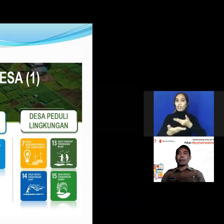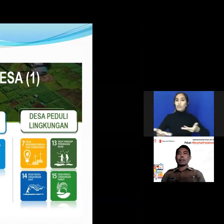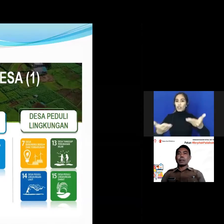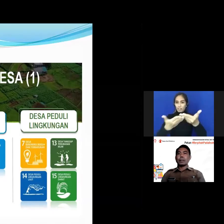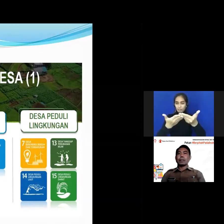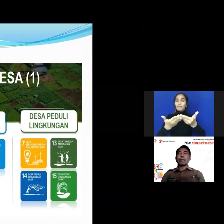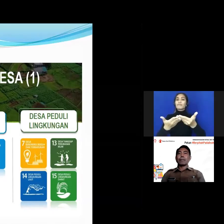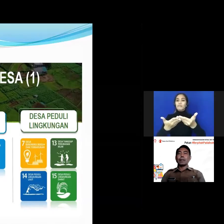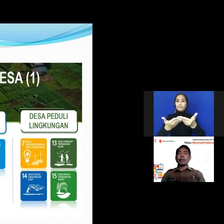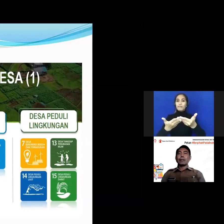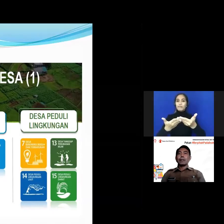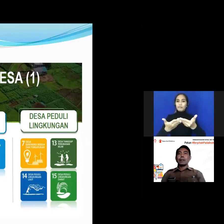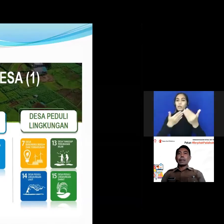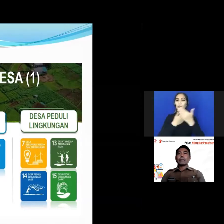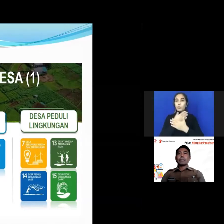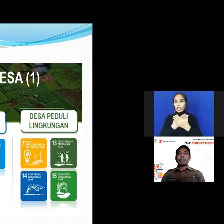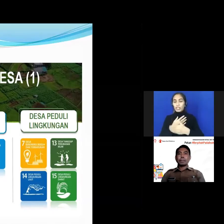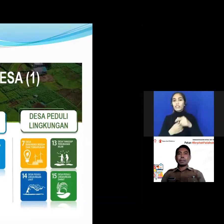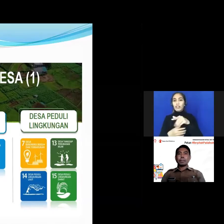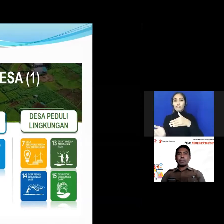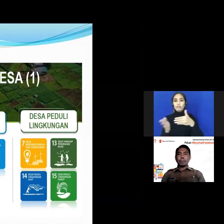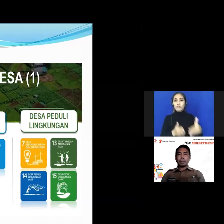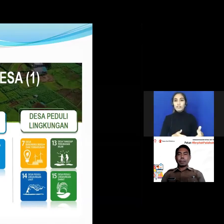indikator SDGs di alamnya next